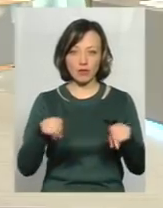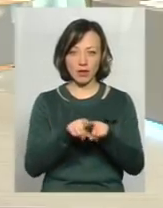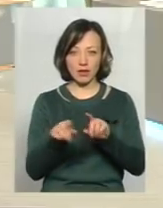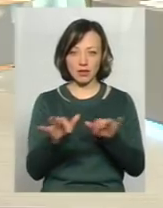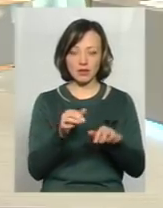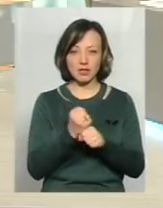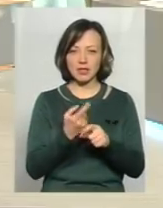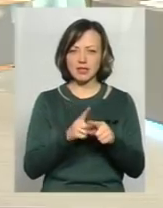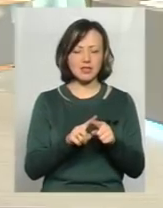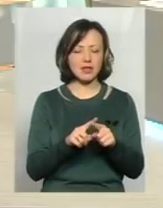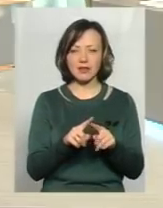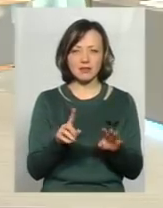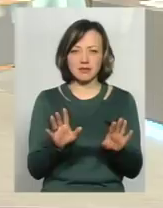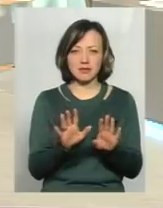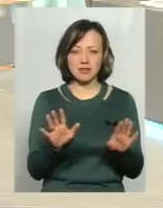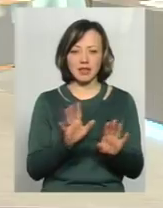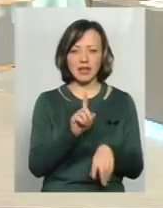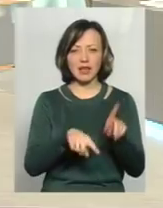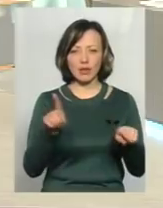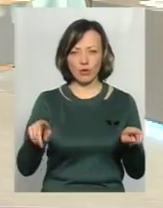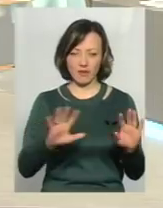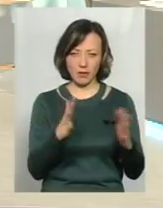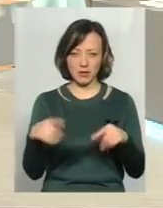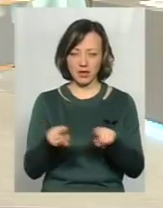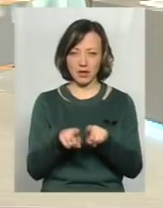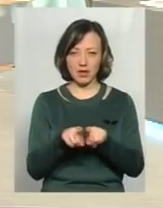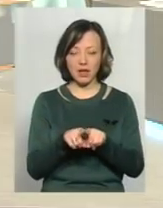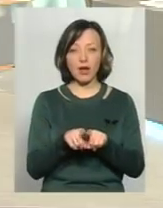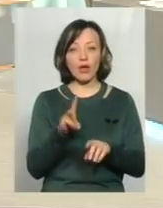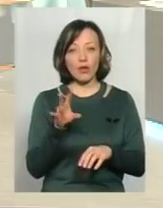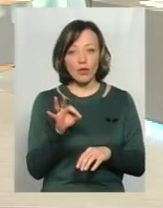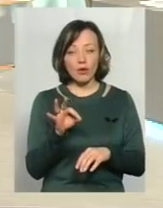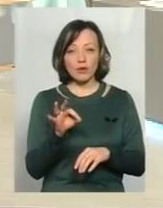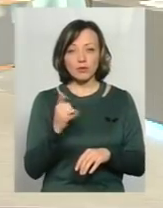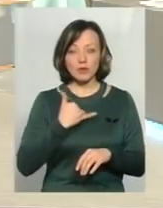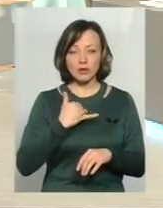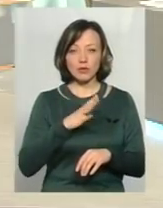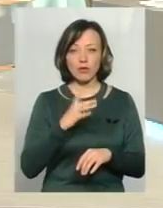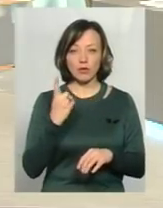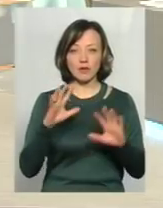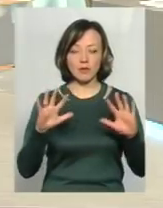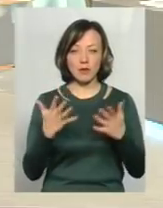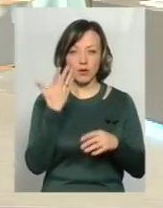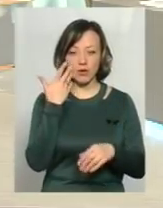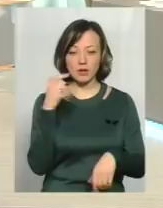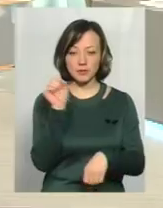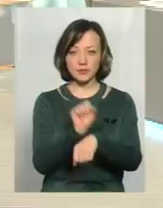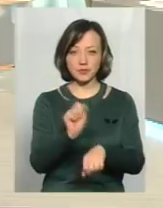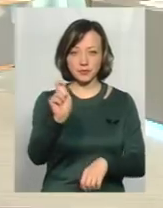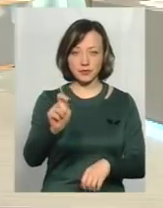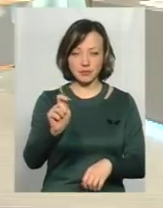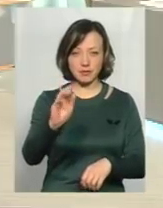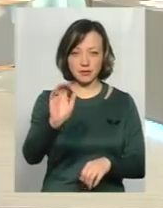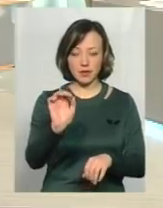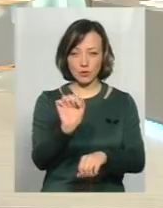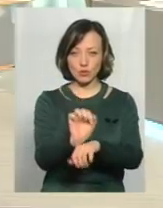дій? Ні, Богу дякувати, по одіночні випадки у нас. Хотілося б відзначити, був у нас і такий випадок, коли ми зупинили транспортний засіб